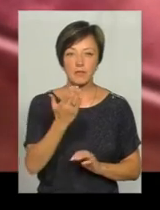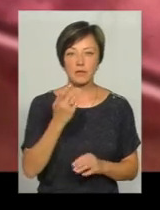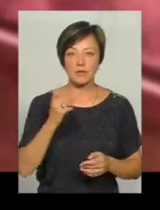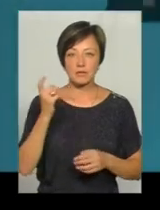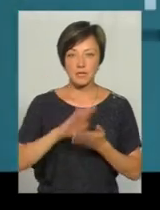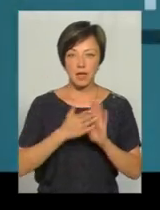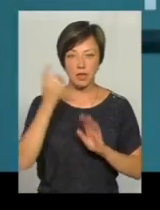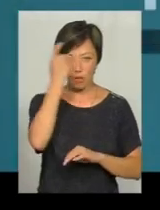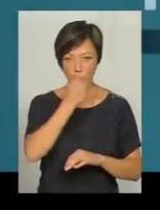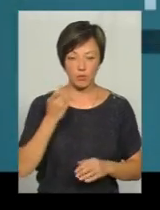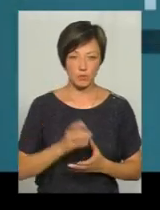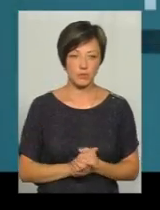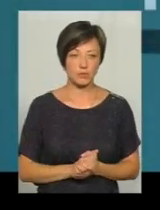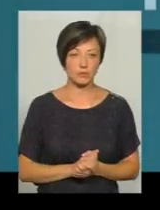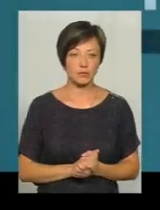алкогольного сп'яніння.